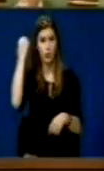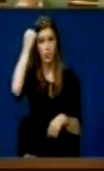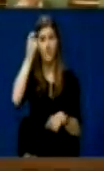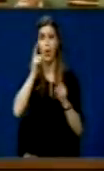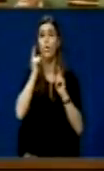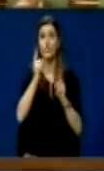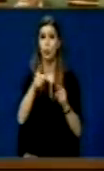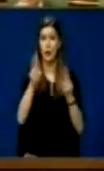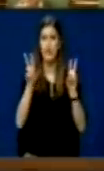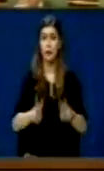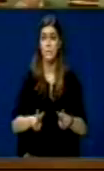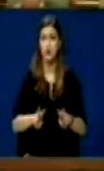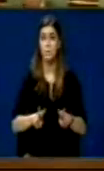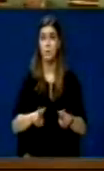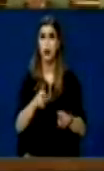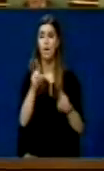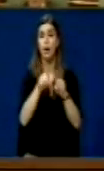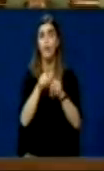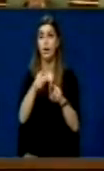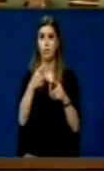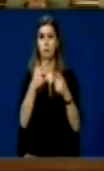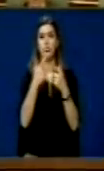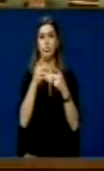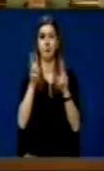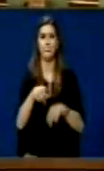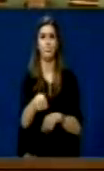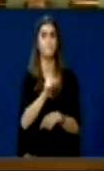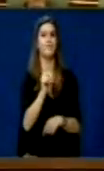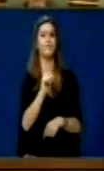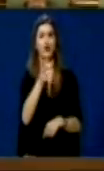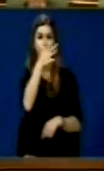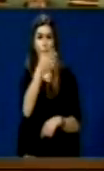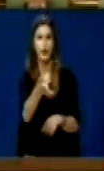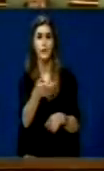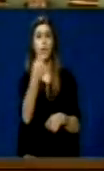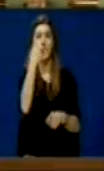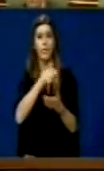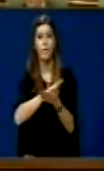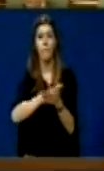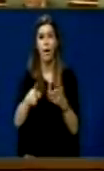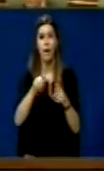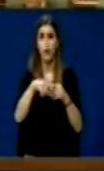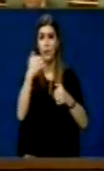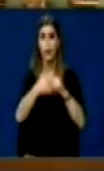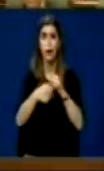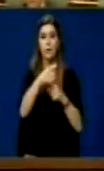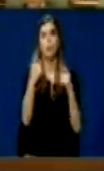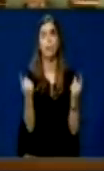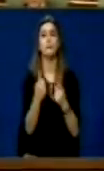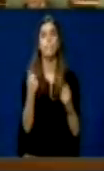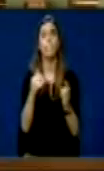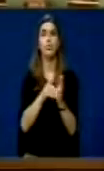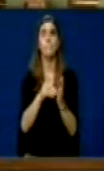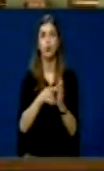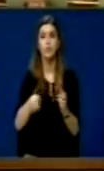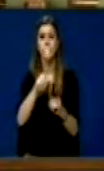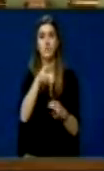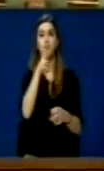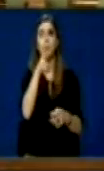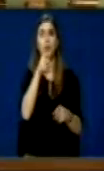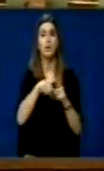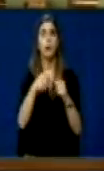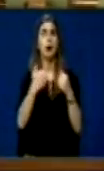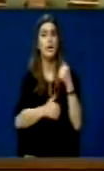nevorë për drejtsi, por kjo nuk është dhejtsi për shkak se mënje falje të kryimit vetëm sa po simulohet kryimit, pandaj ne e kundështohim